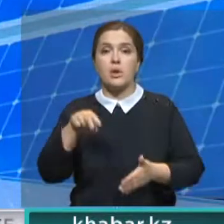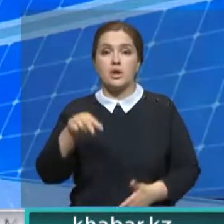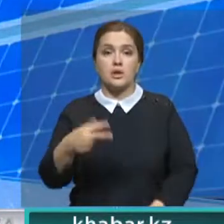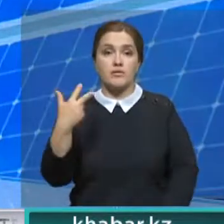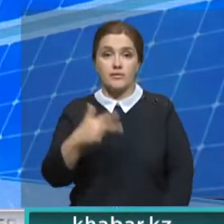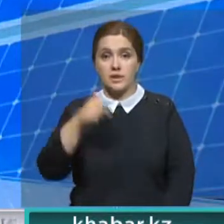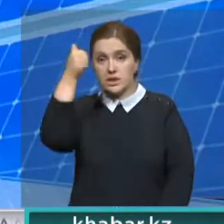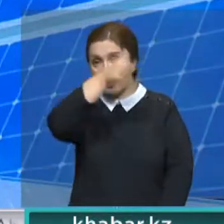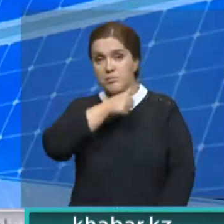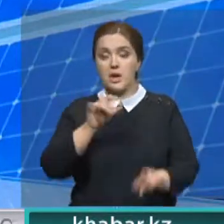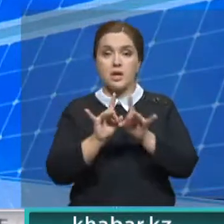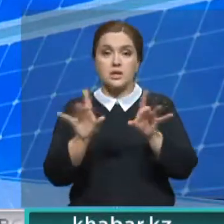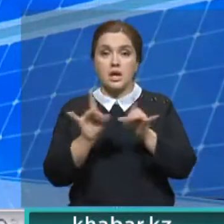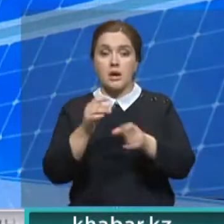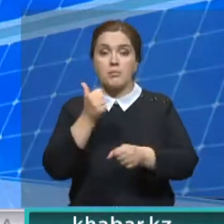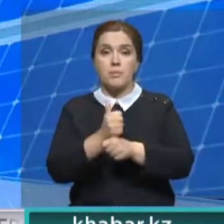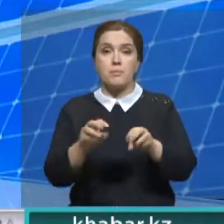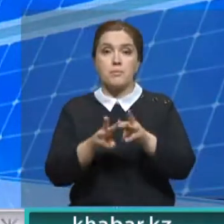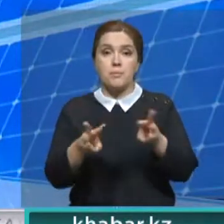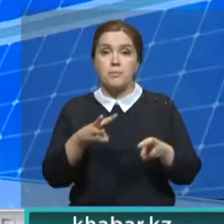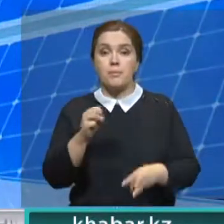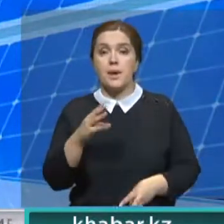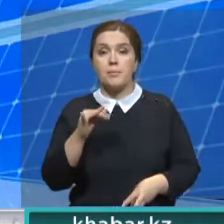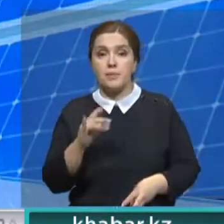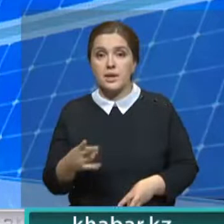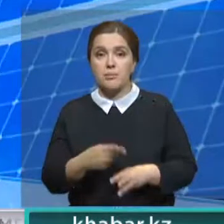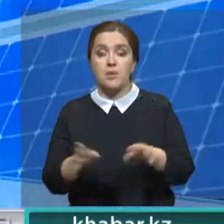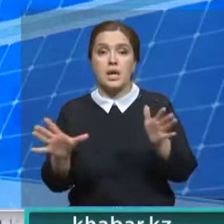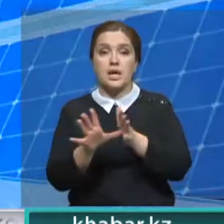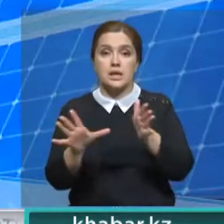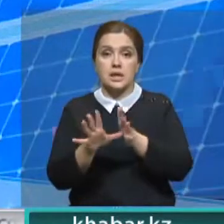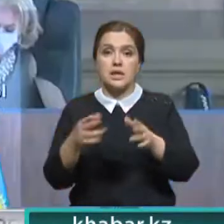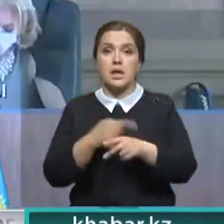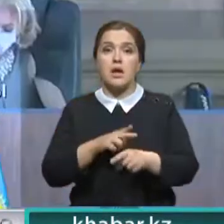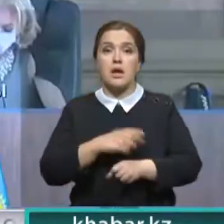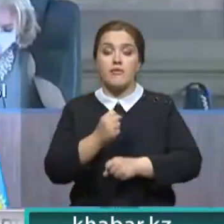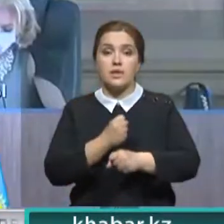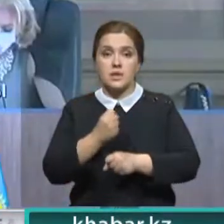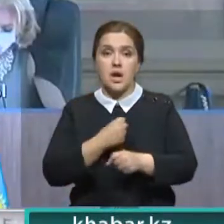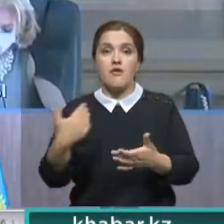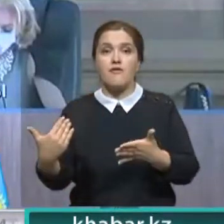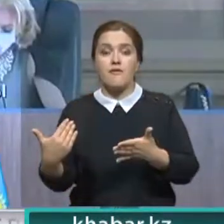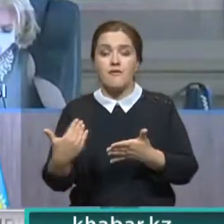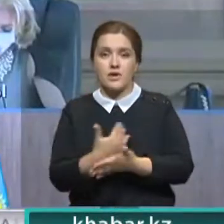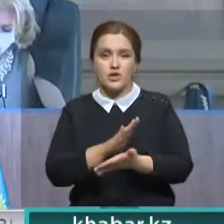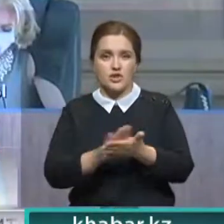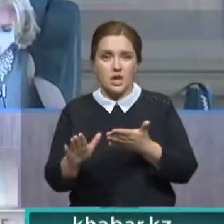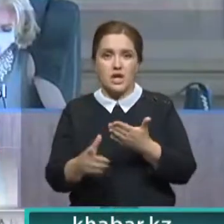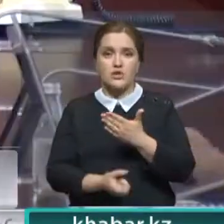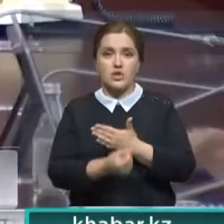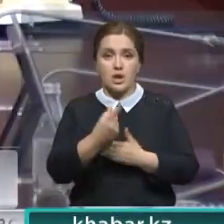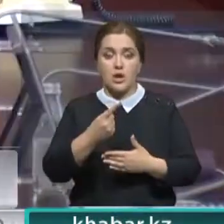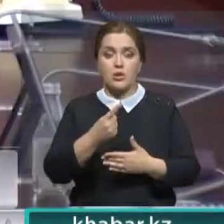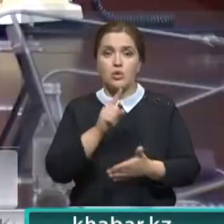-климата. К 2030 году, по словам премьер-министра Скором Амина, объем энергии, производимый возобновляемыми